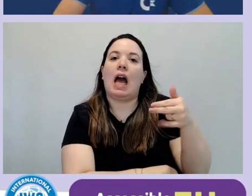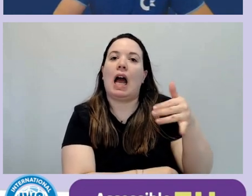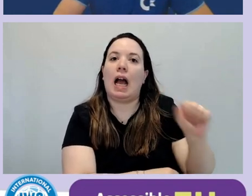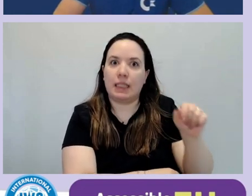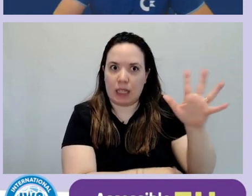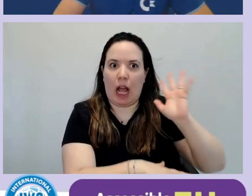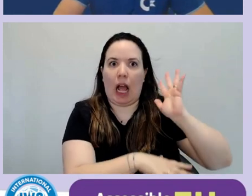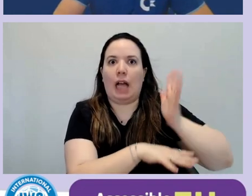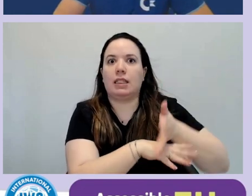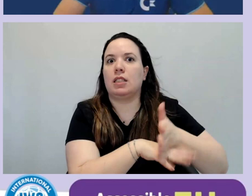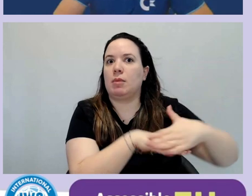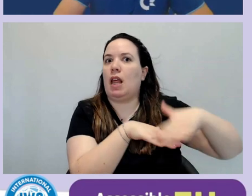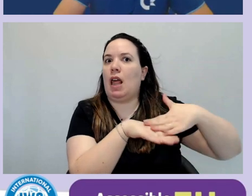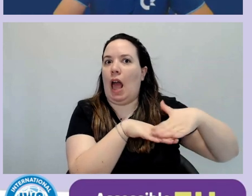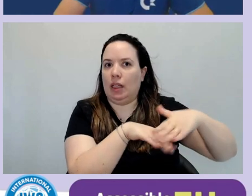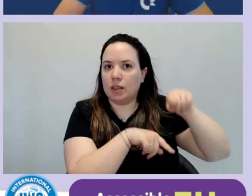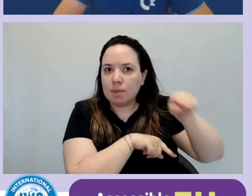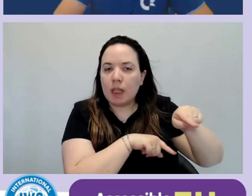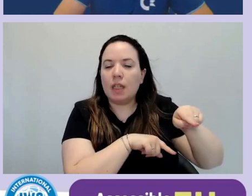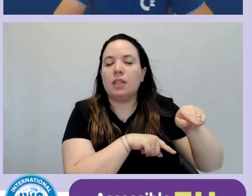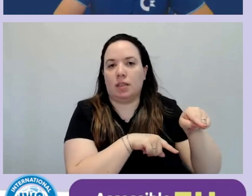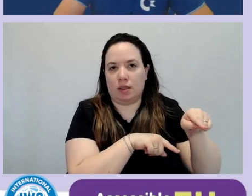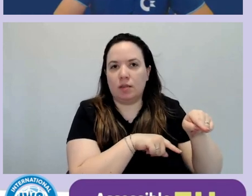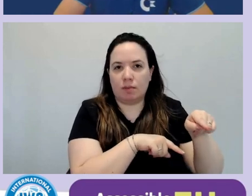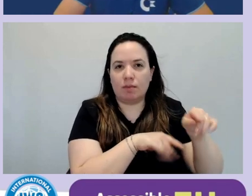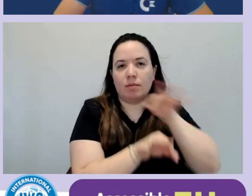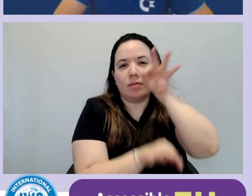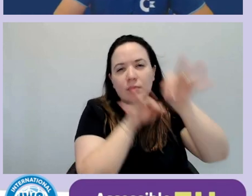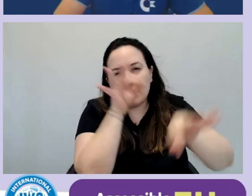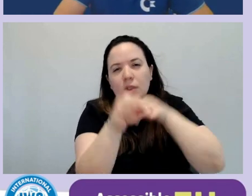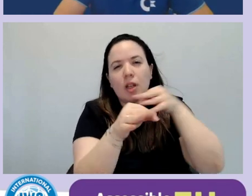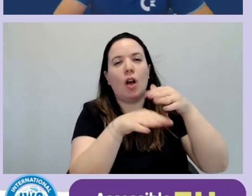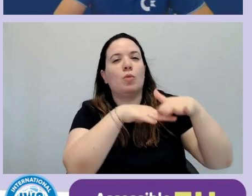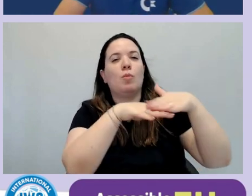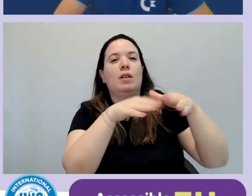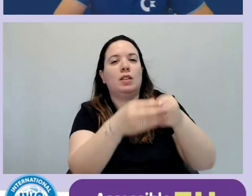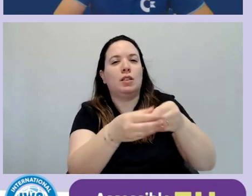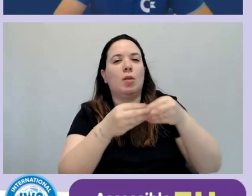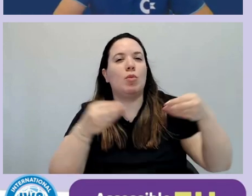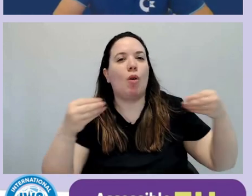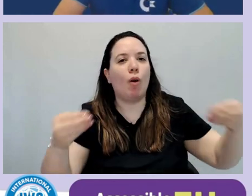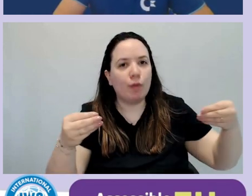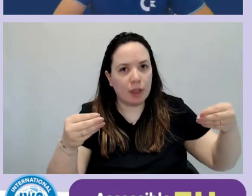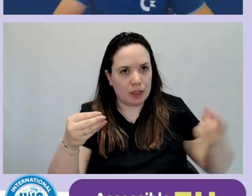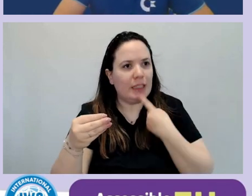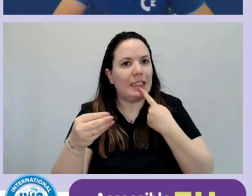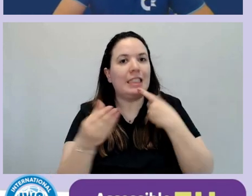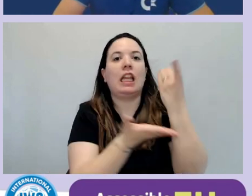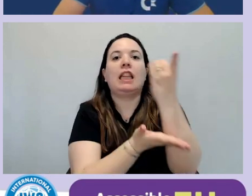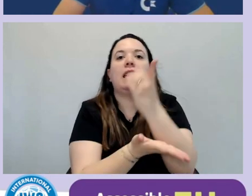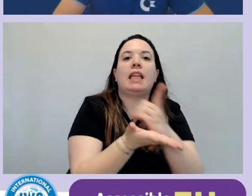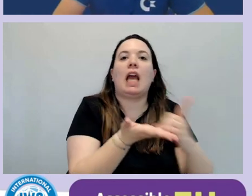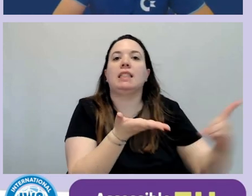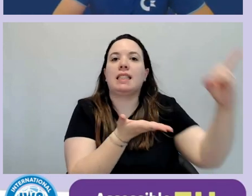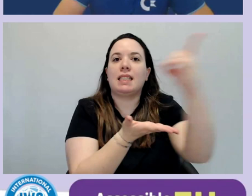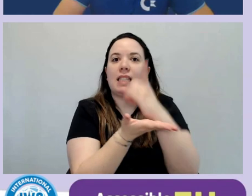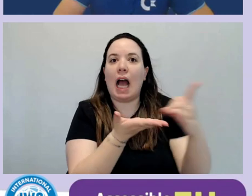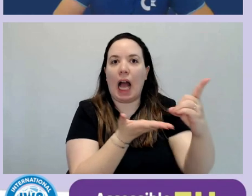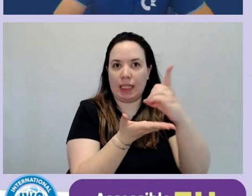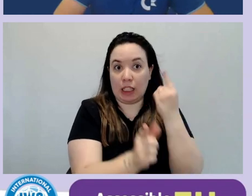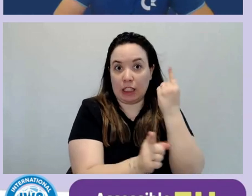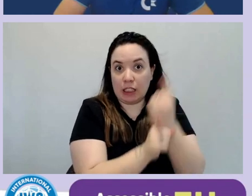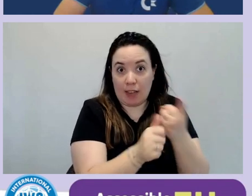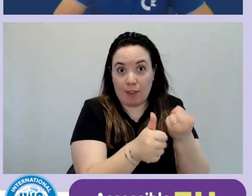parlerà delle competenze professionali in accessibilità richieste al designer. Subito dopo